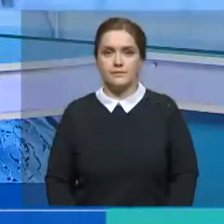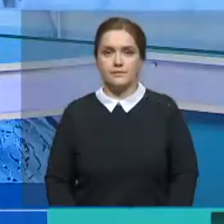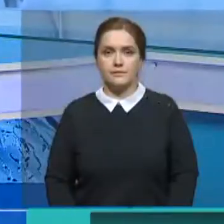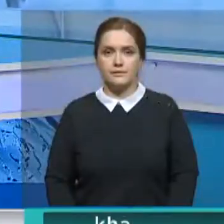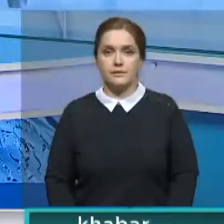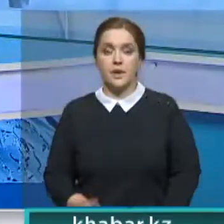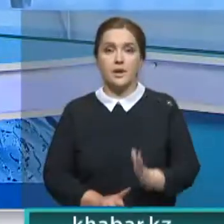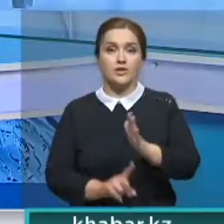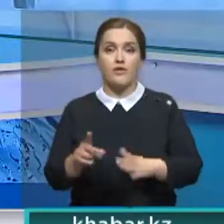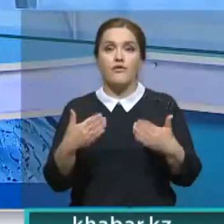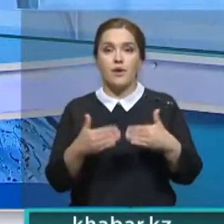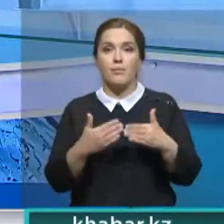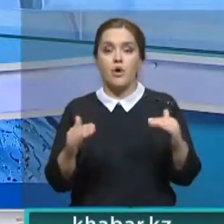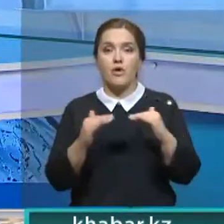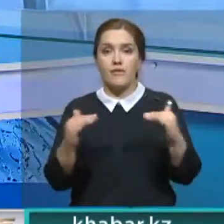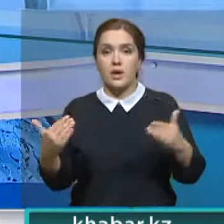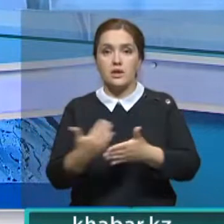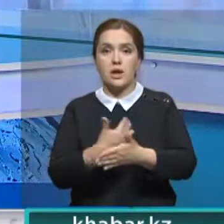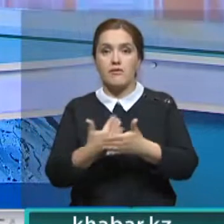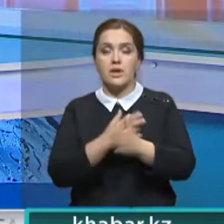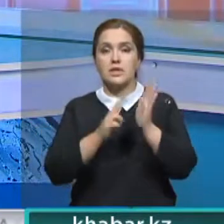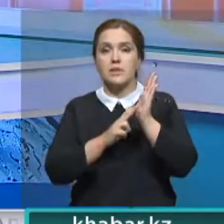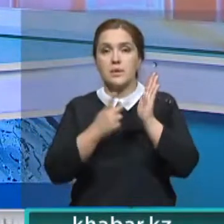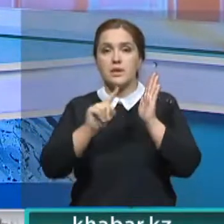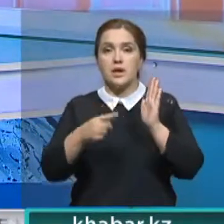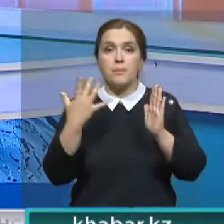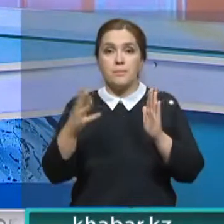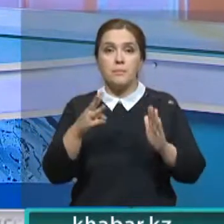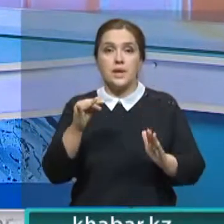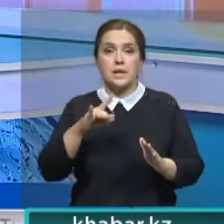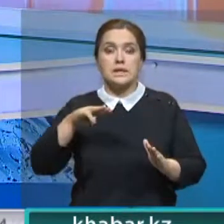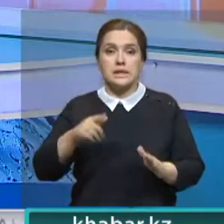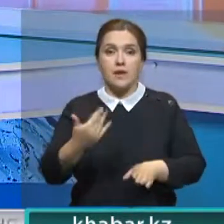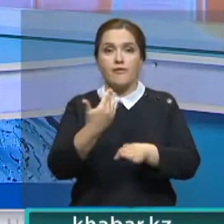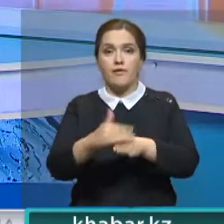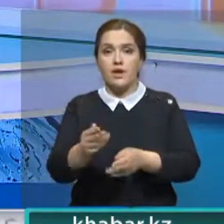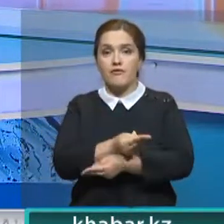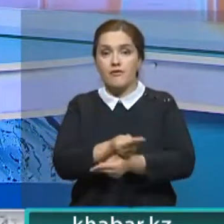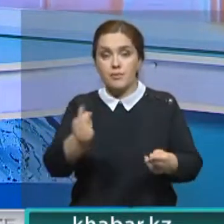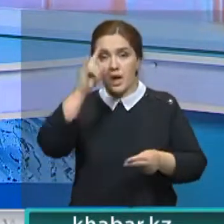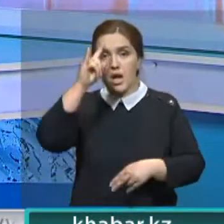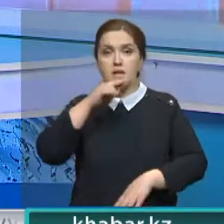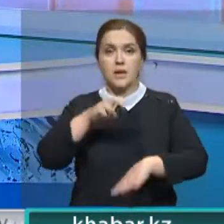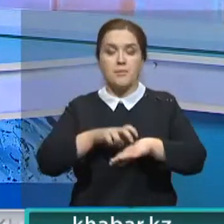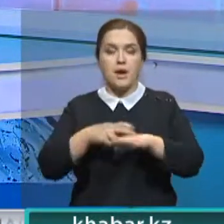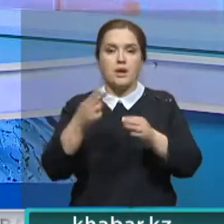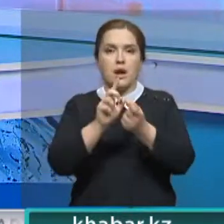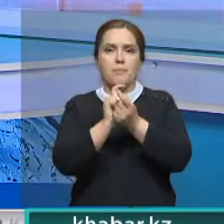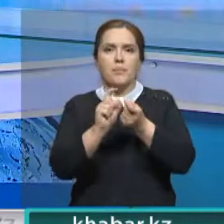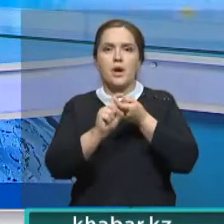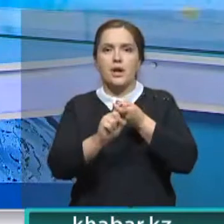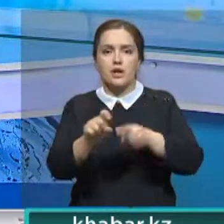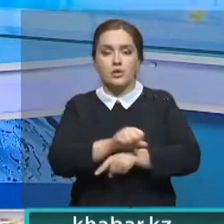И начнем выпуск с официальных новостей. Еще 71,5 миллиард тенге выделят на выплаты казахстанским медикам для борьбы с